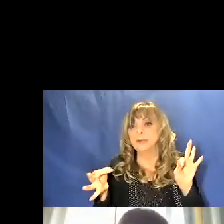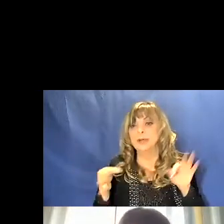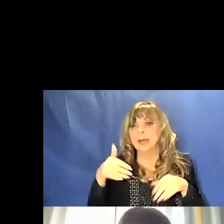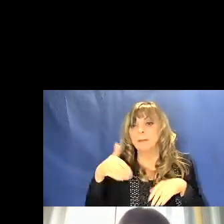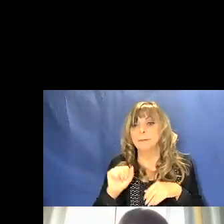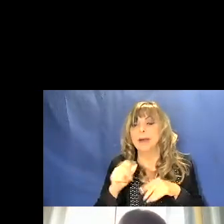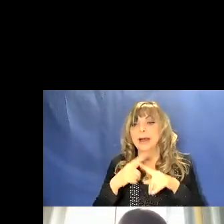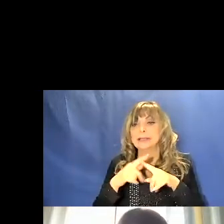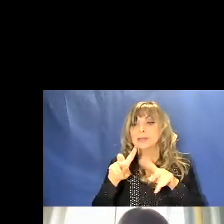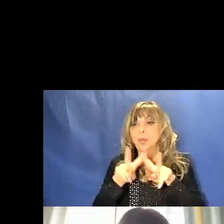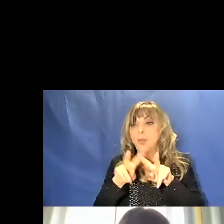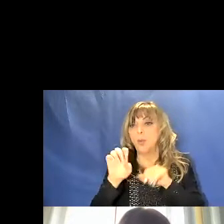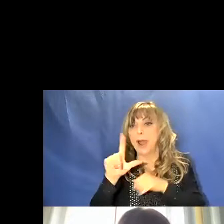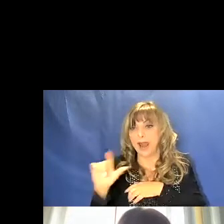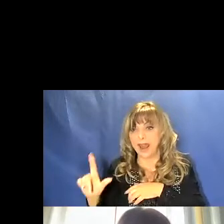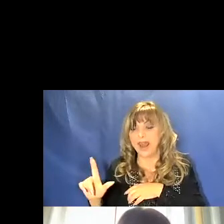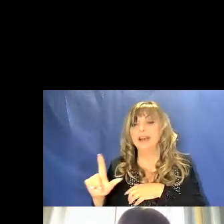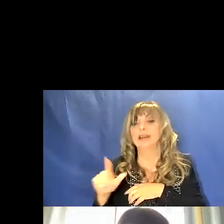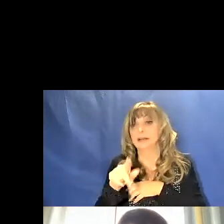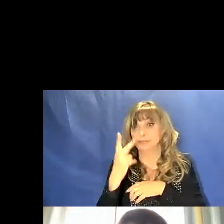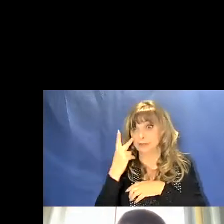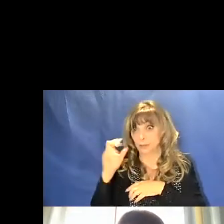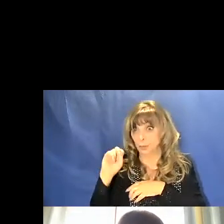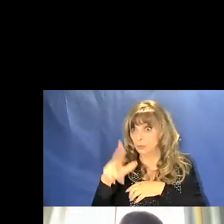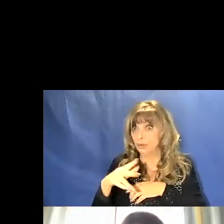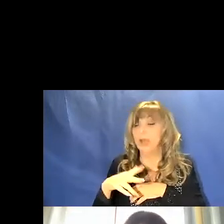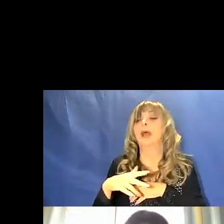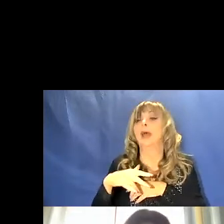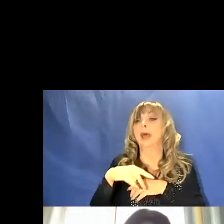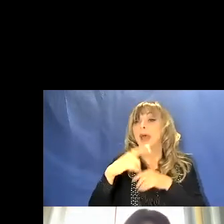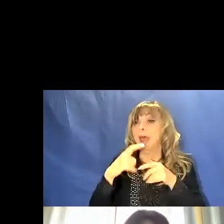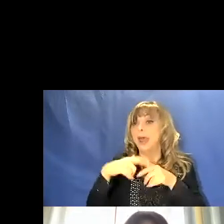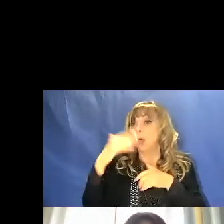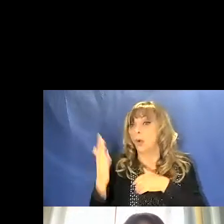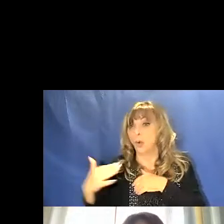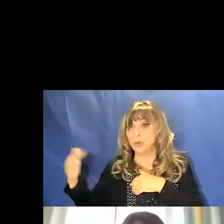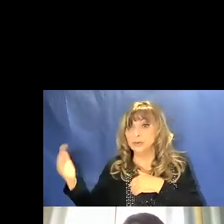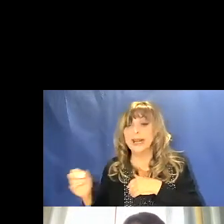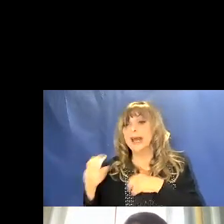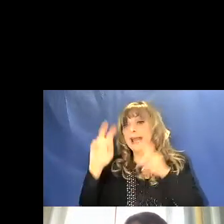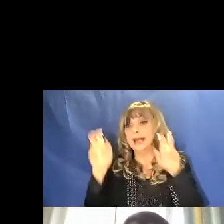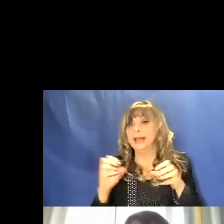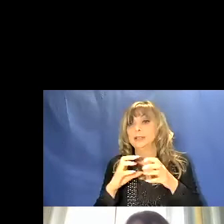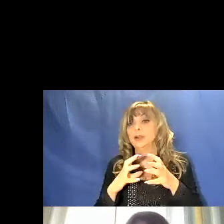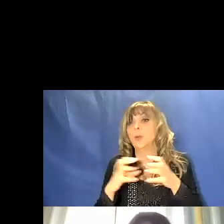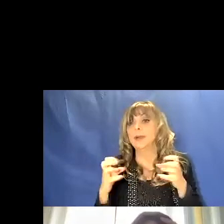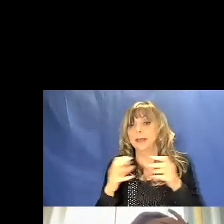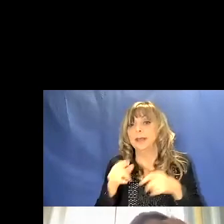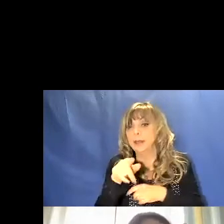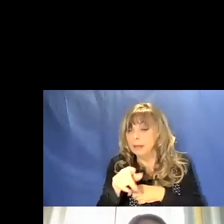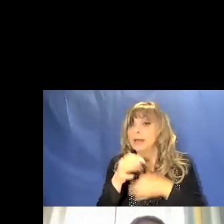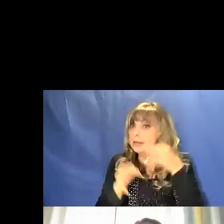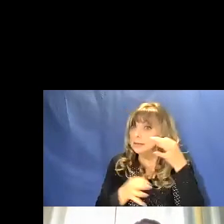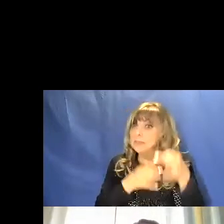anche la luce è un'onda elettromagnetica, le equazioni di Maxwell descrivono anche il comportamento